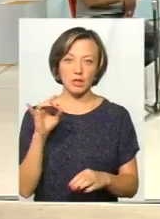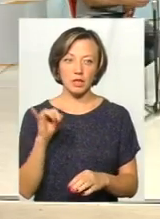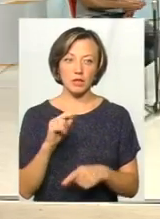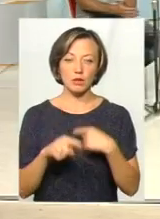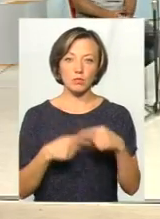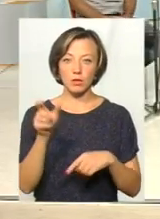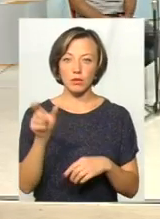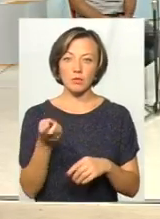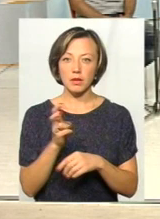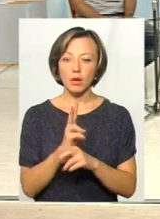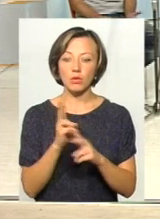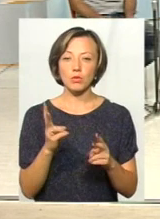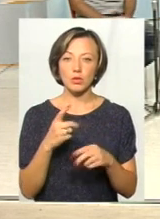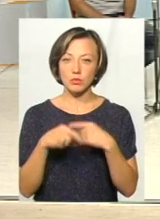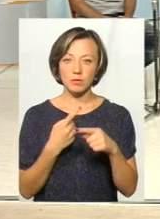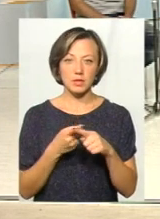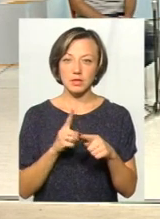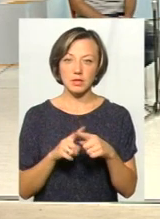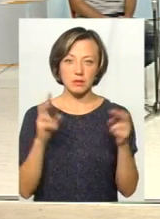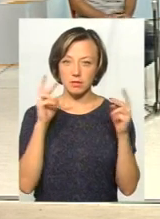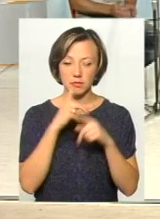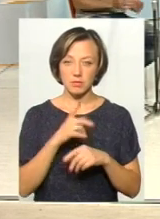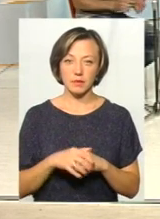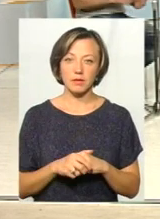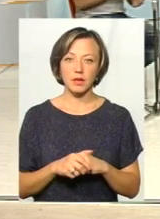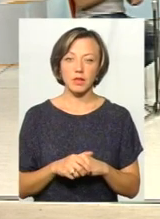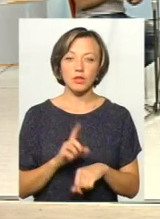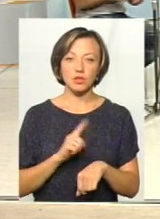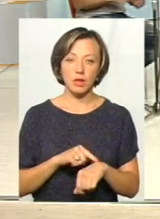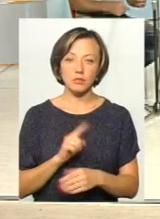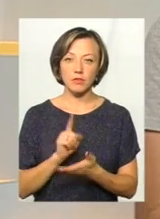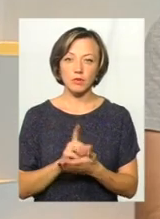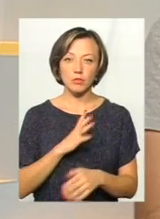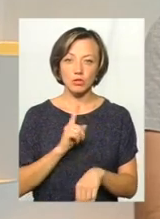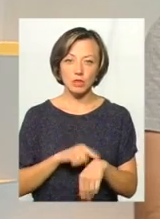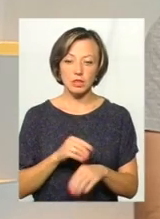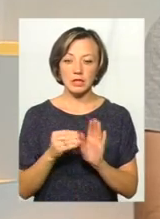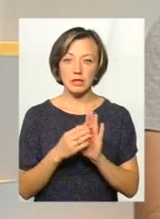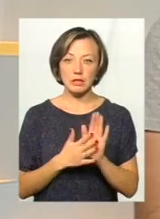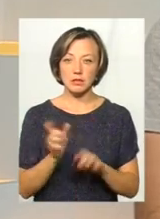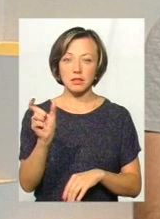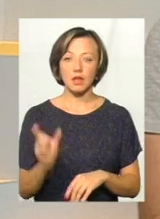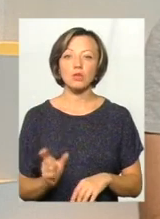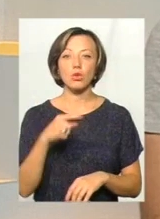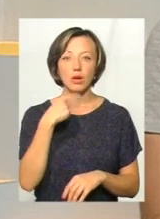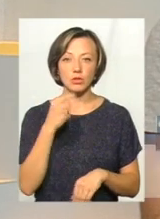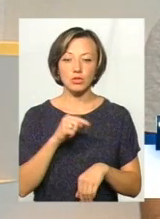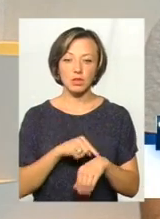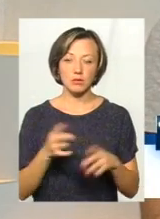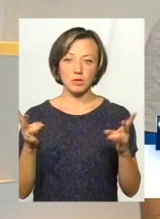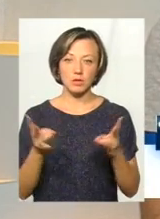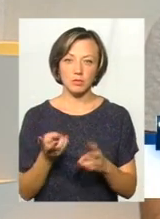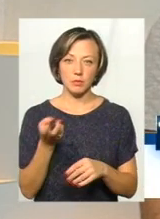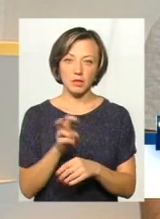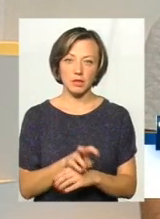наступна людина приходить, питає, хто наступний. Це ненормально. Час. Повинен бути час. І реєстратор в кінці каже час, на який потрібно